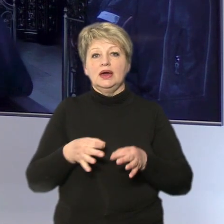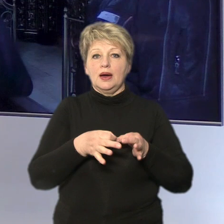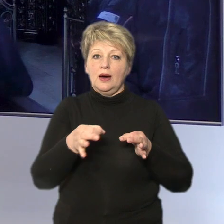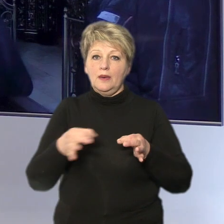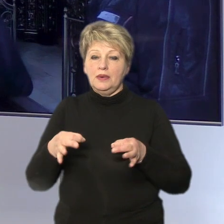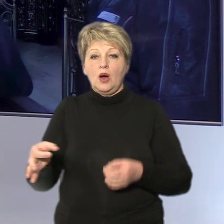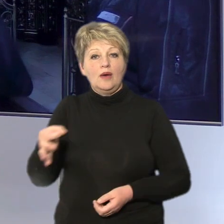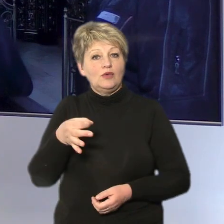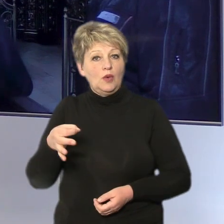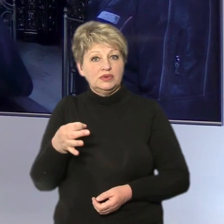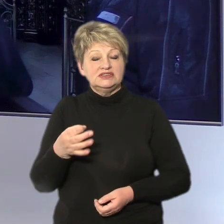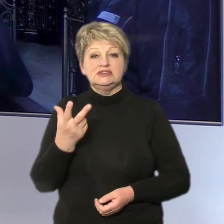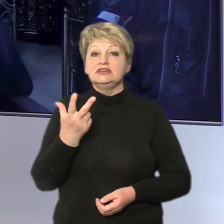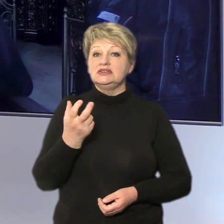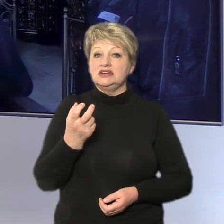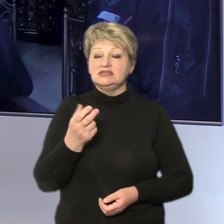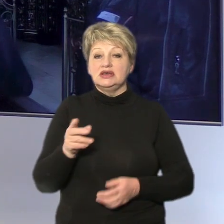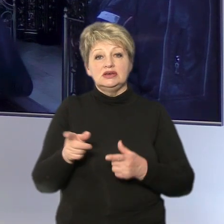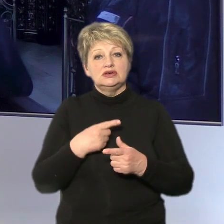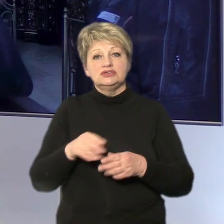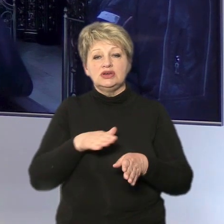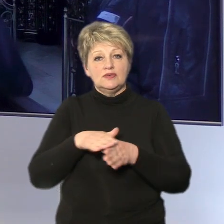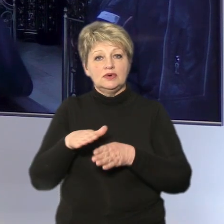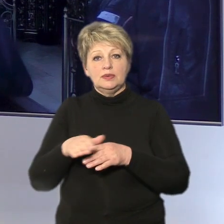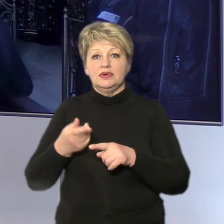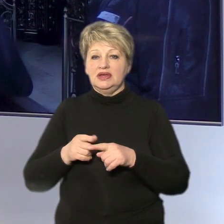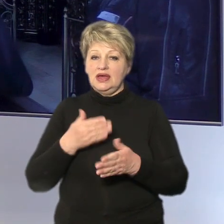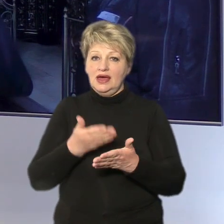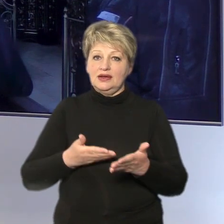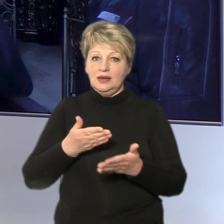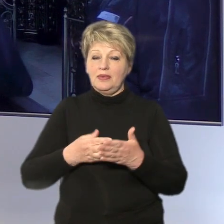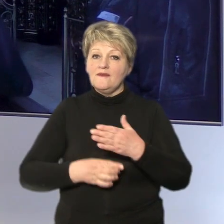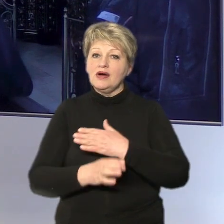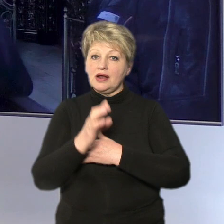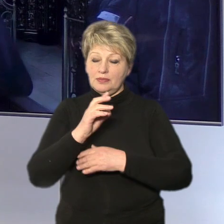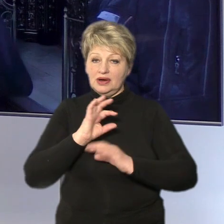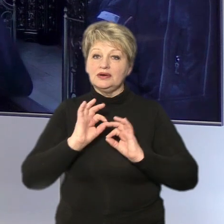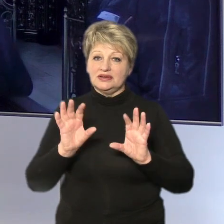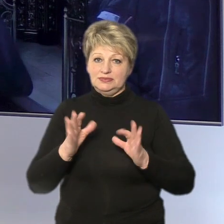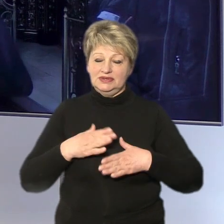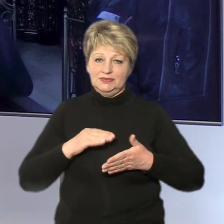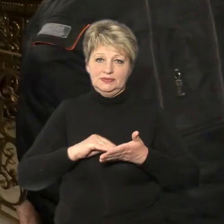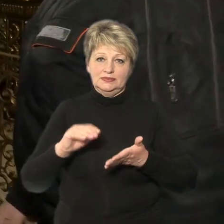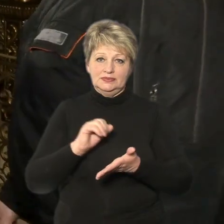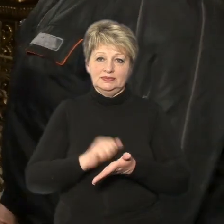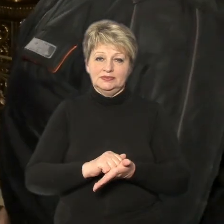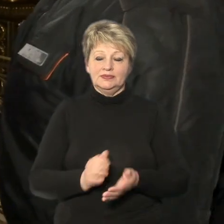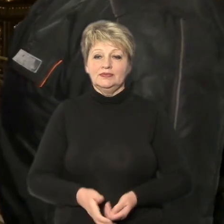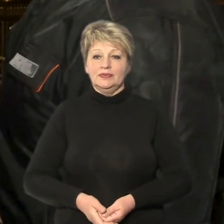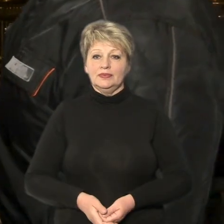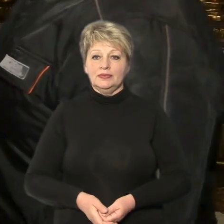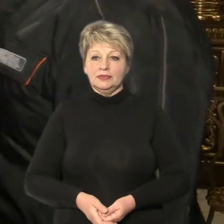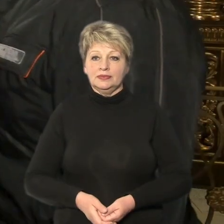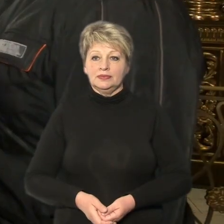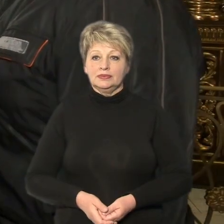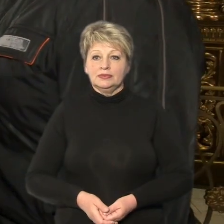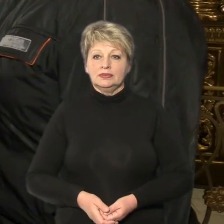в області 300. Чи дотримуються цих рекомендацій у храмах, розповість Тетяна Зозуля. Так, дивимось,